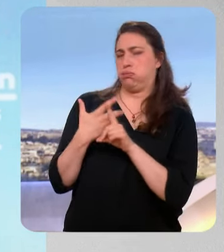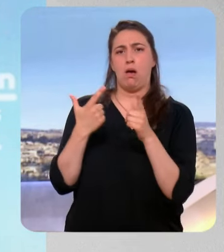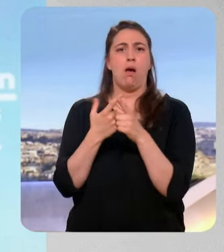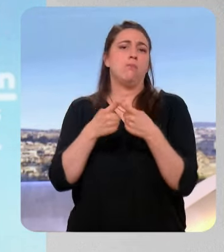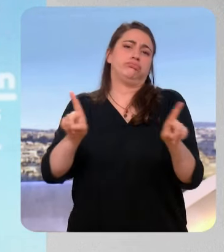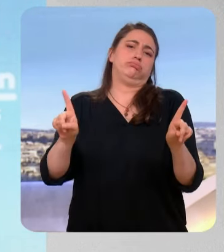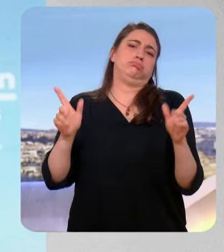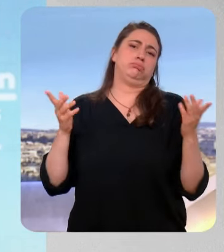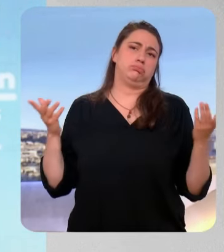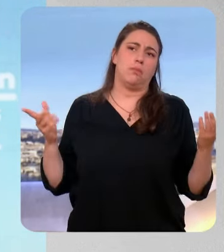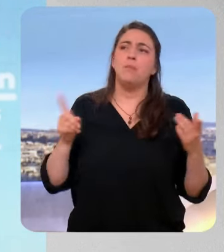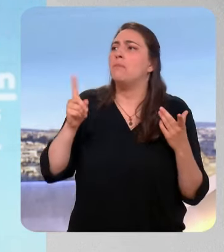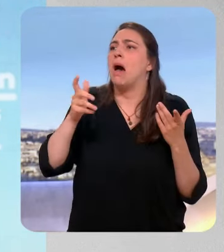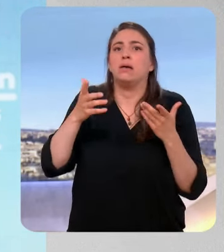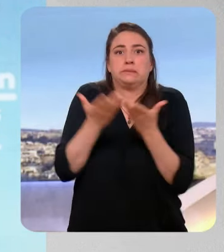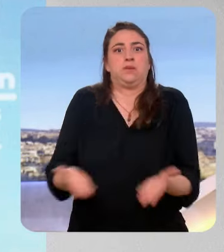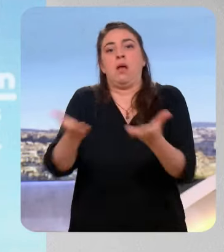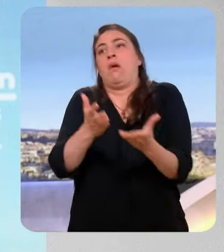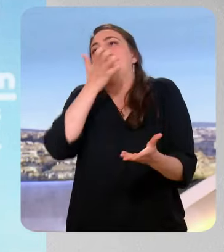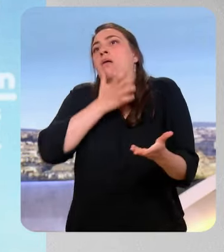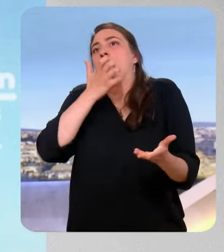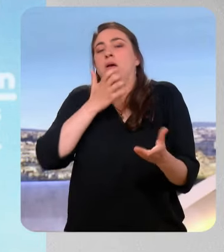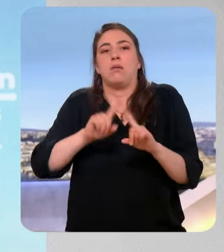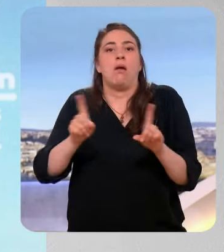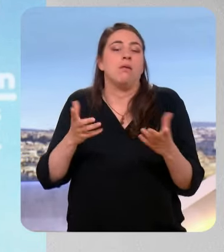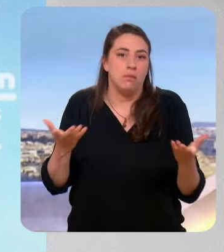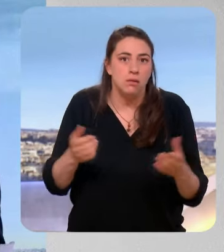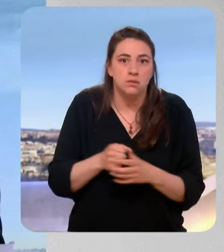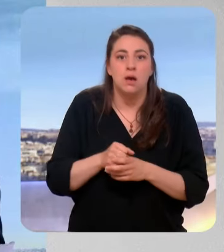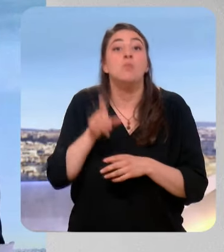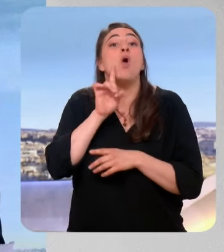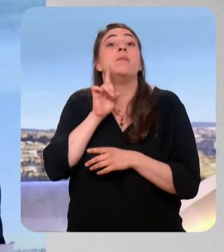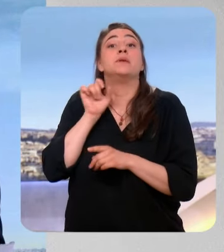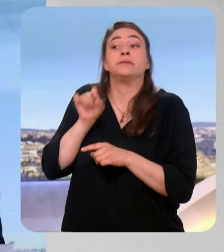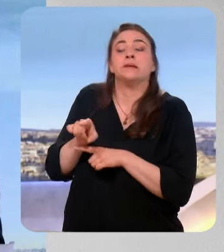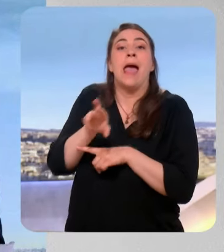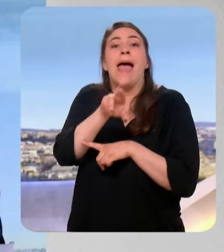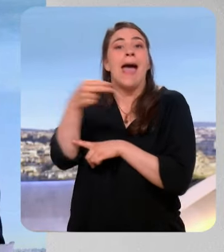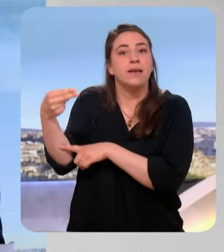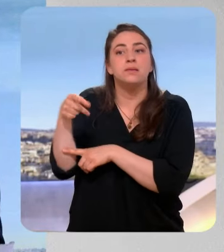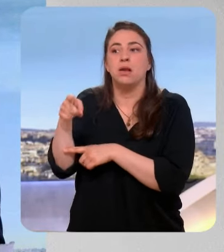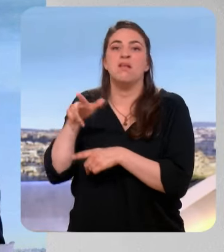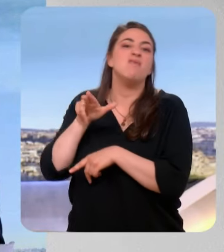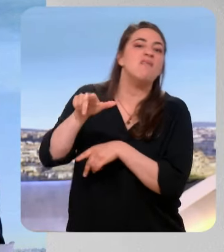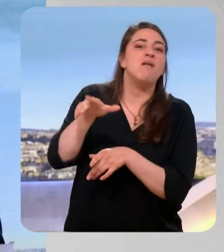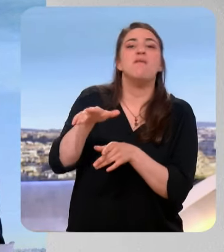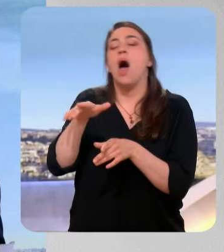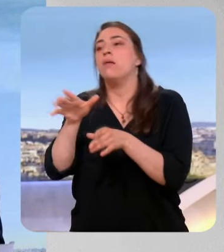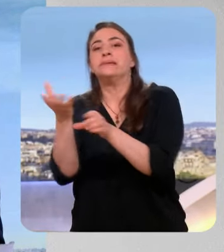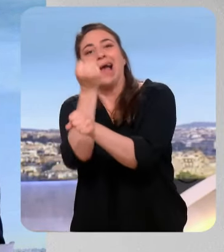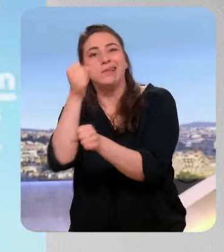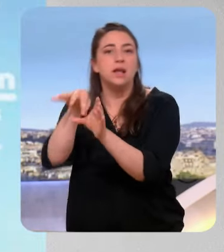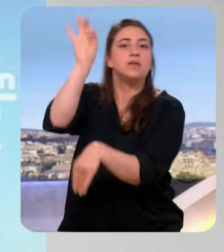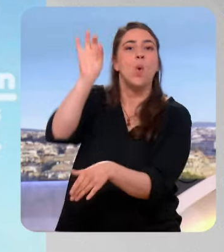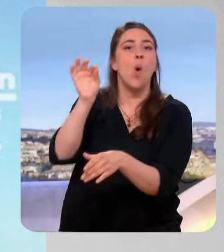dramatisation des enjeux, dans le sens où le Rassemblement national n'était pas en situation de gagner les élections ou de prendre le pouvoir et d